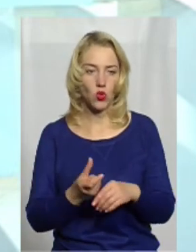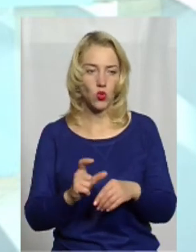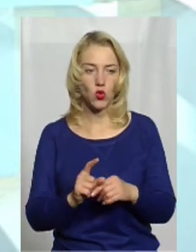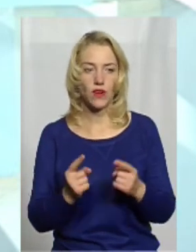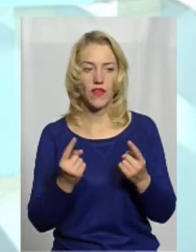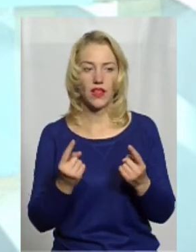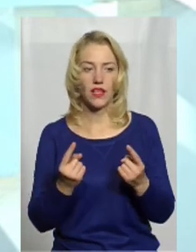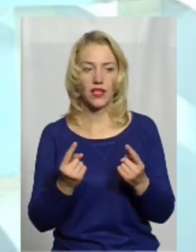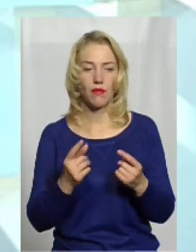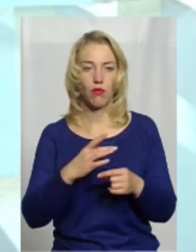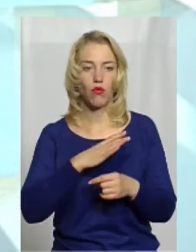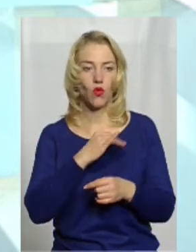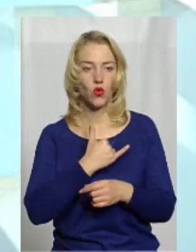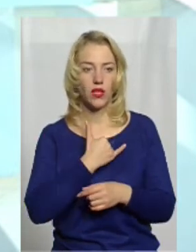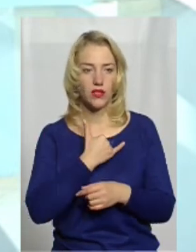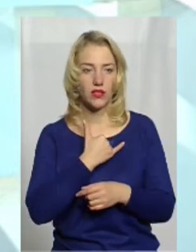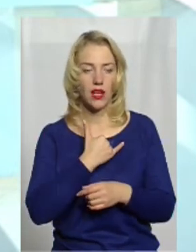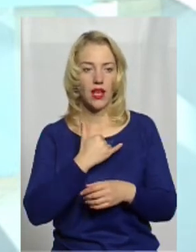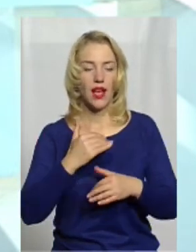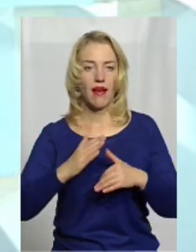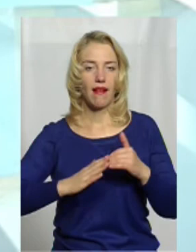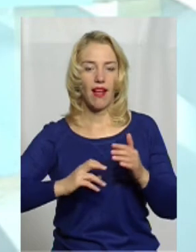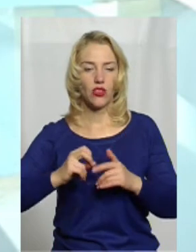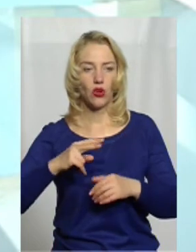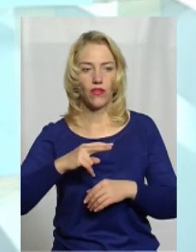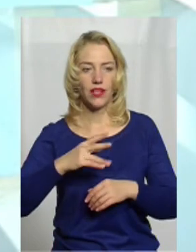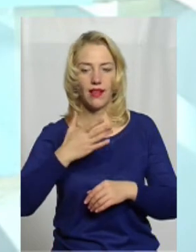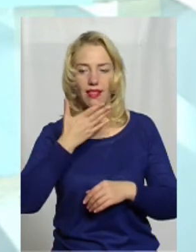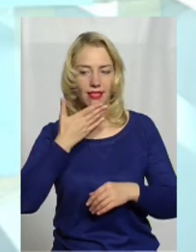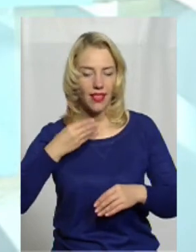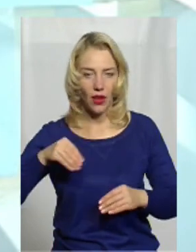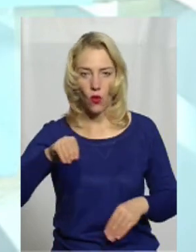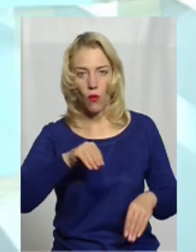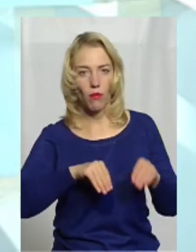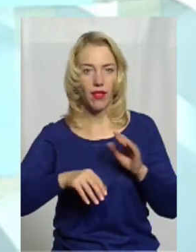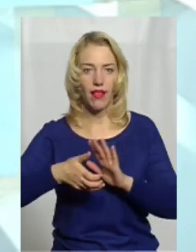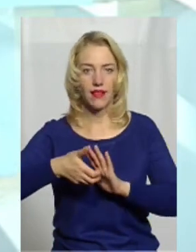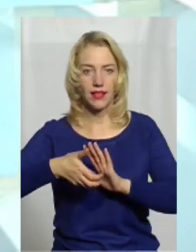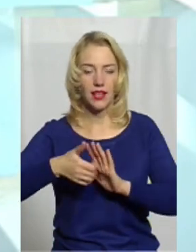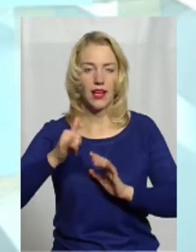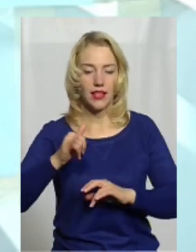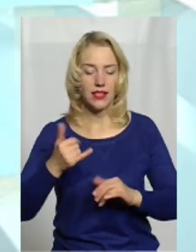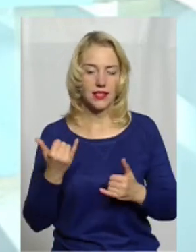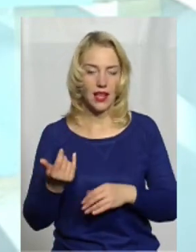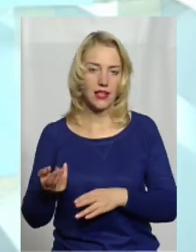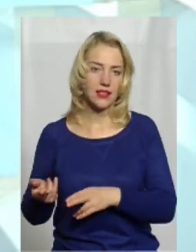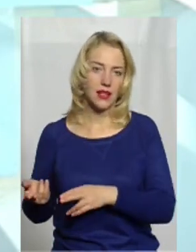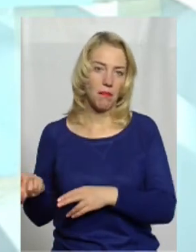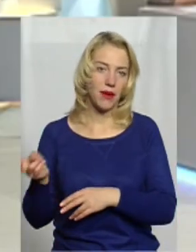був у нас кадровий некомплект, і зараз прийшли нові молоді